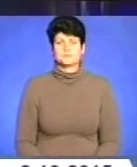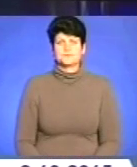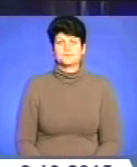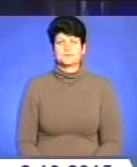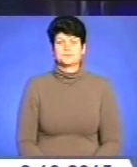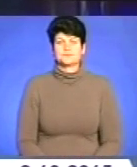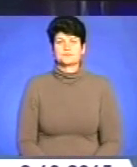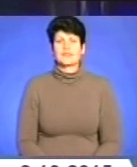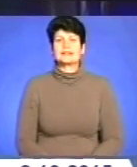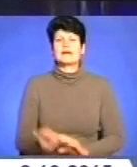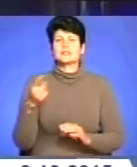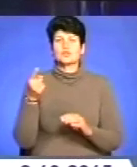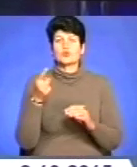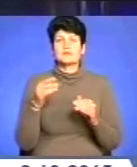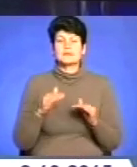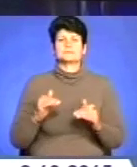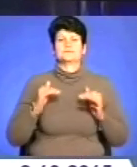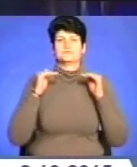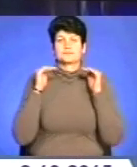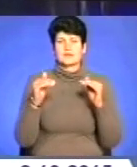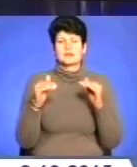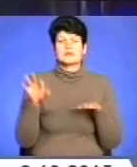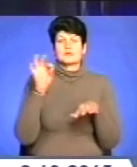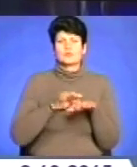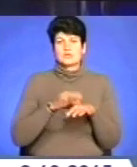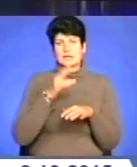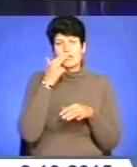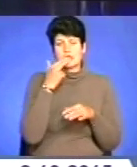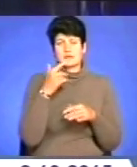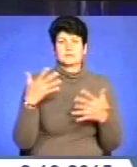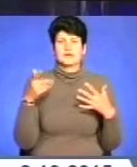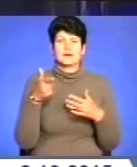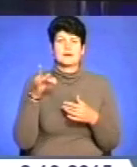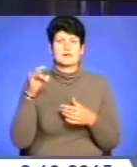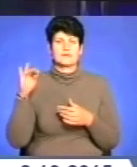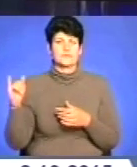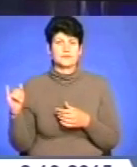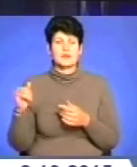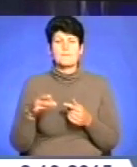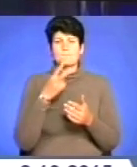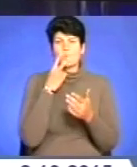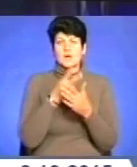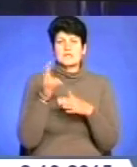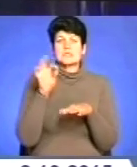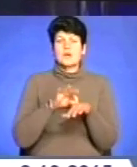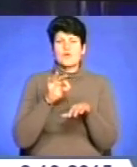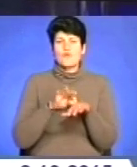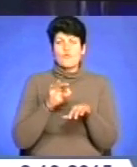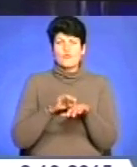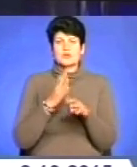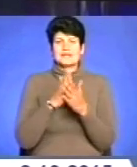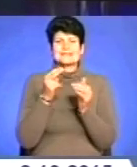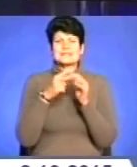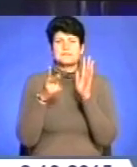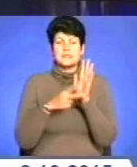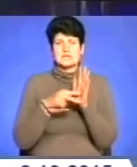На Тернопільщині незначний ріст захворюваності на грип та гострі респіраторно-вірусні інфекції. Показних хворих за останній тиждень становить 17